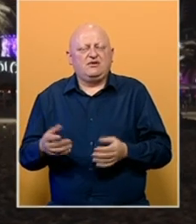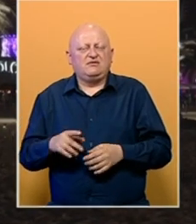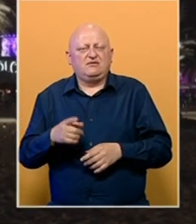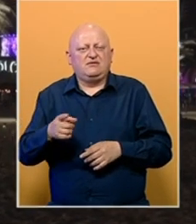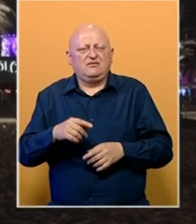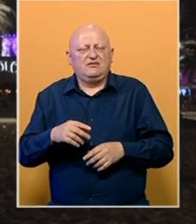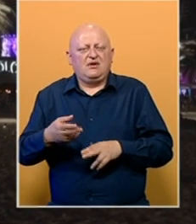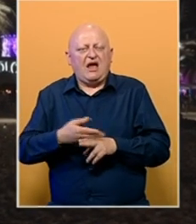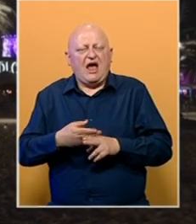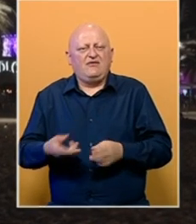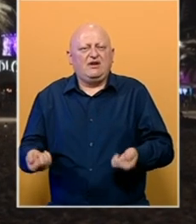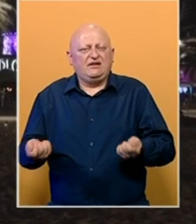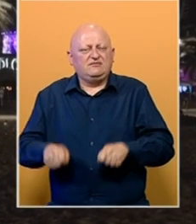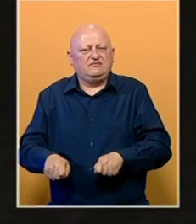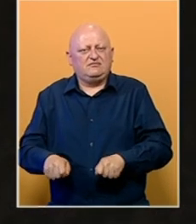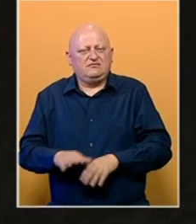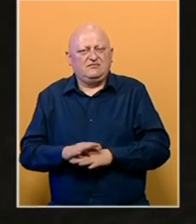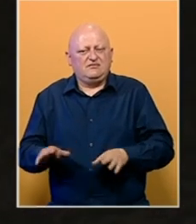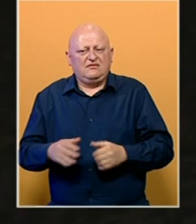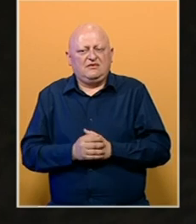Barovi i kafići su ponovo zatvoreni.